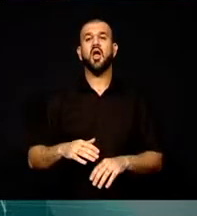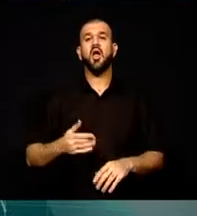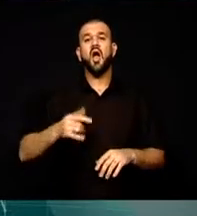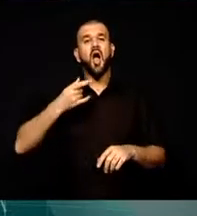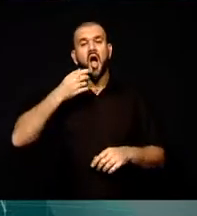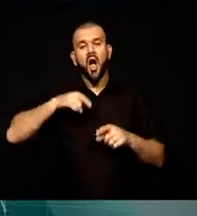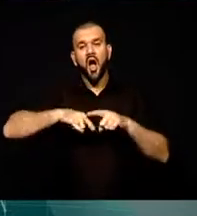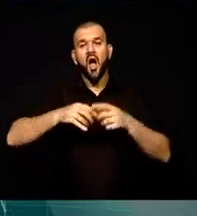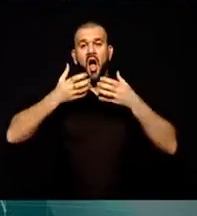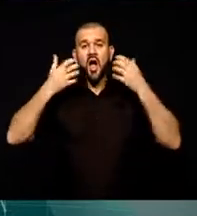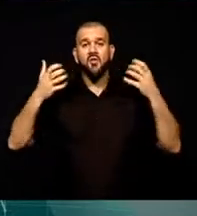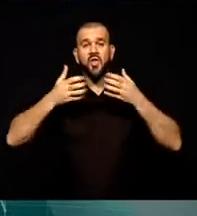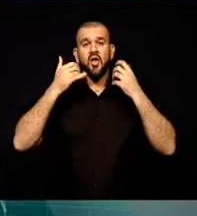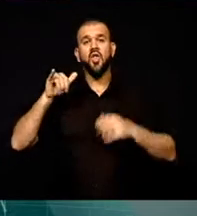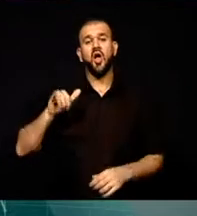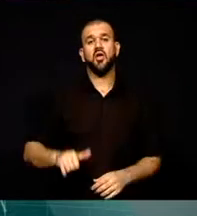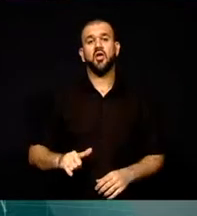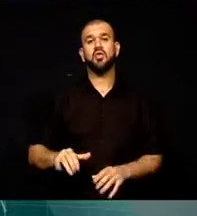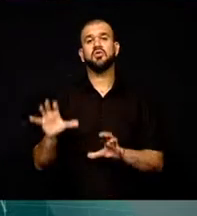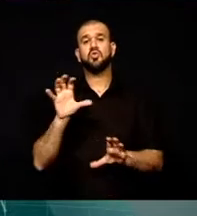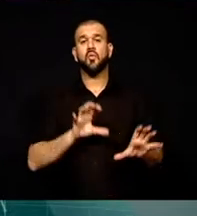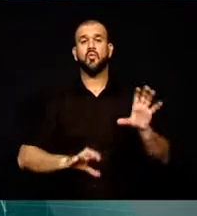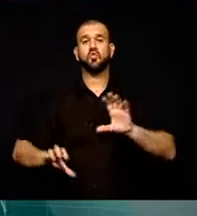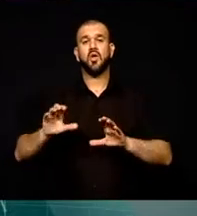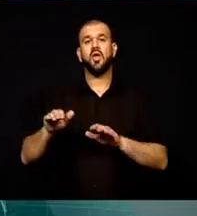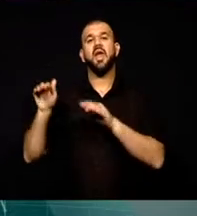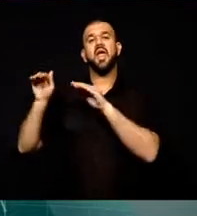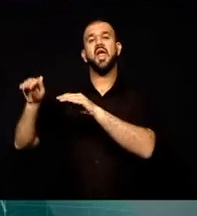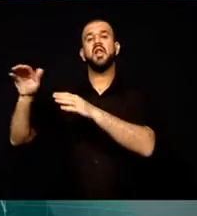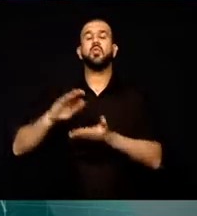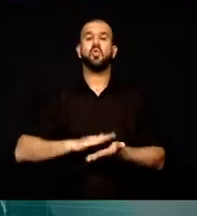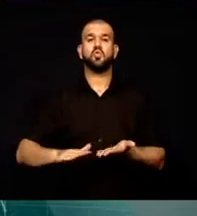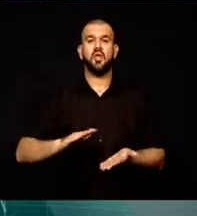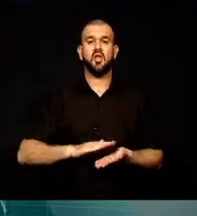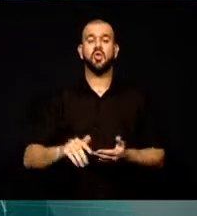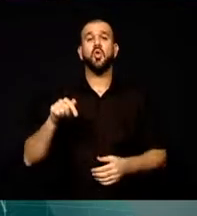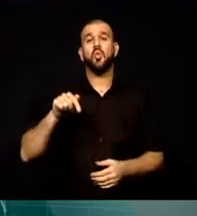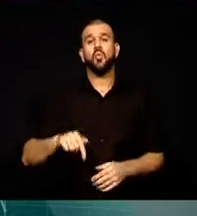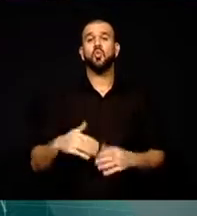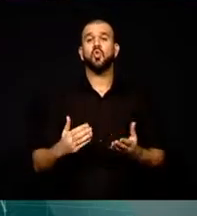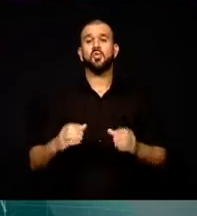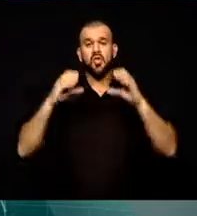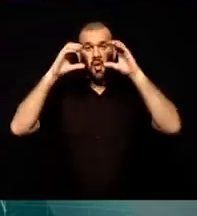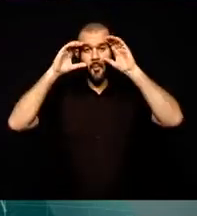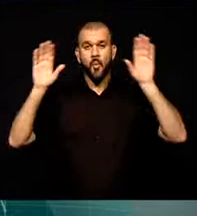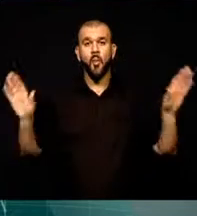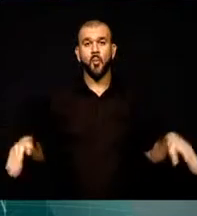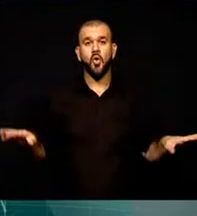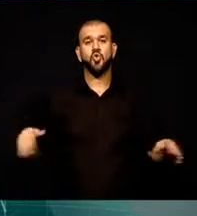eylemler düzenledi. Bunun üzerine Baykuş başka bir barınağa nakledildi.